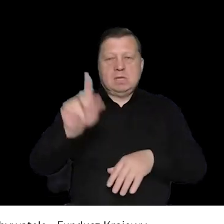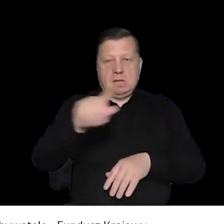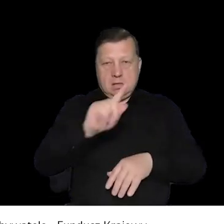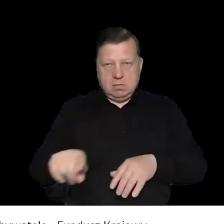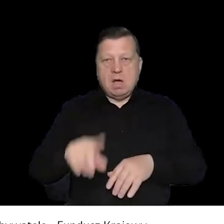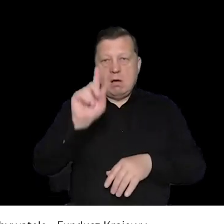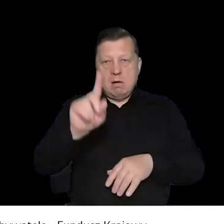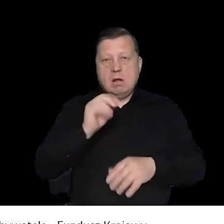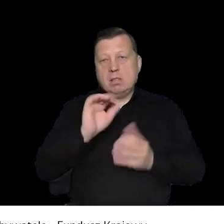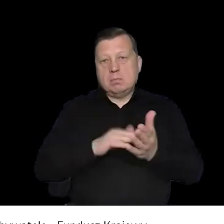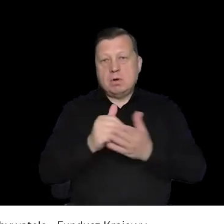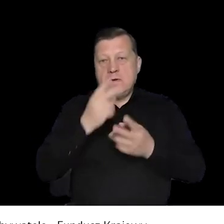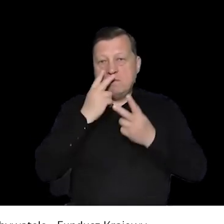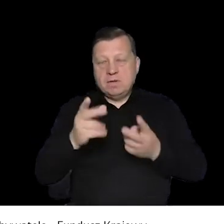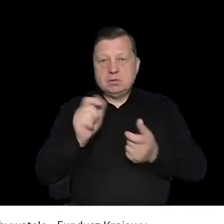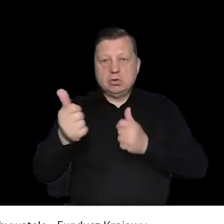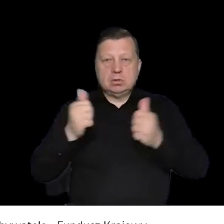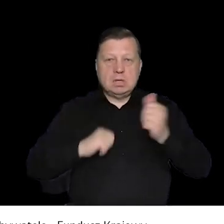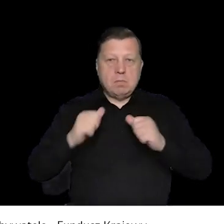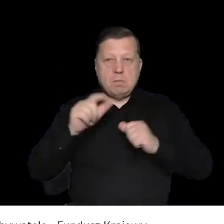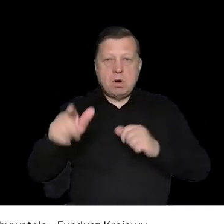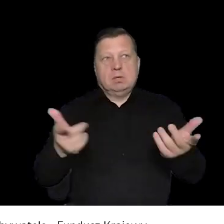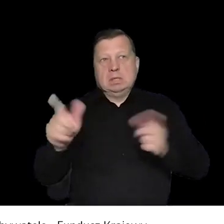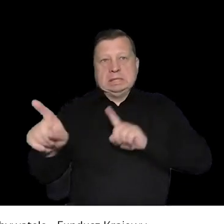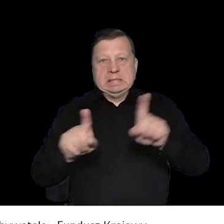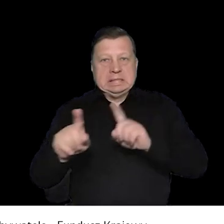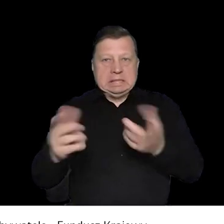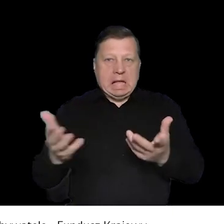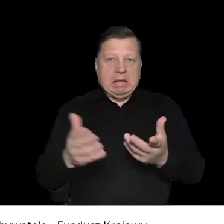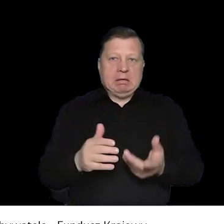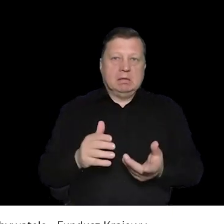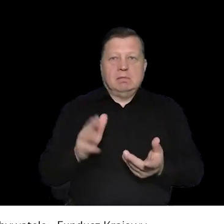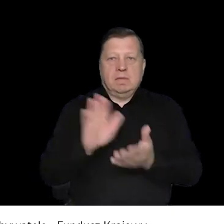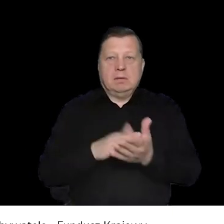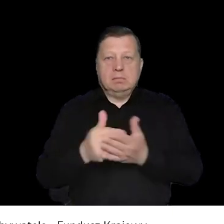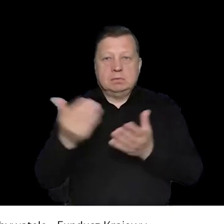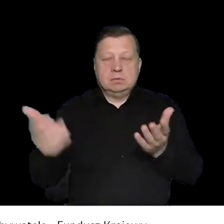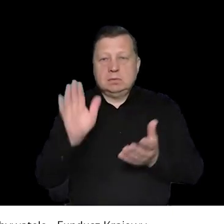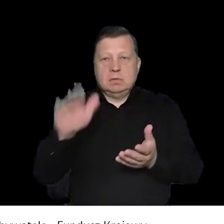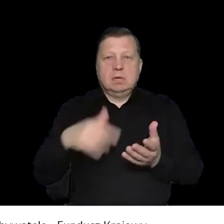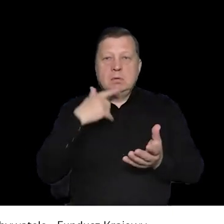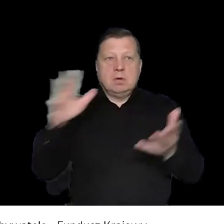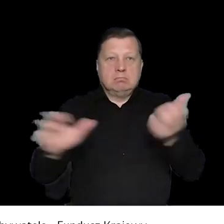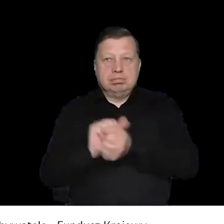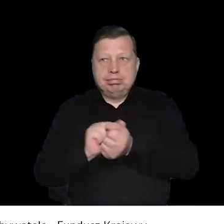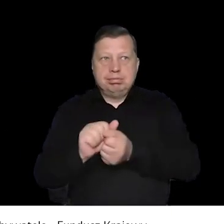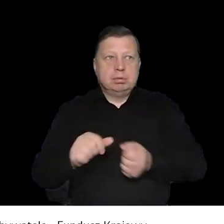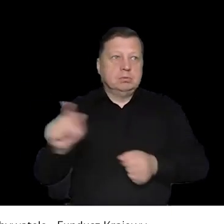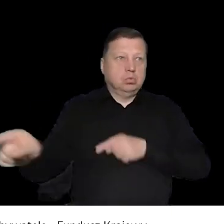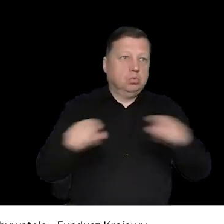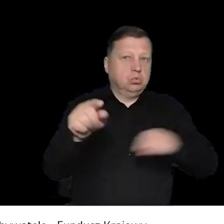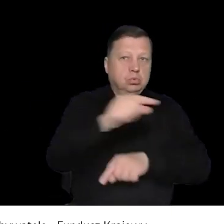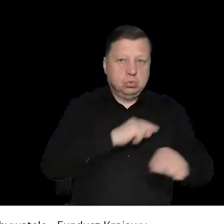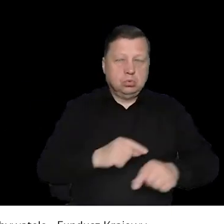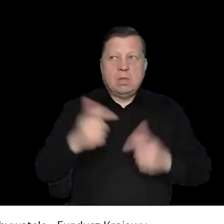przez przedstawiciela gminy. Przedstawiciel gminy rozwiązuje zgromadzenie właśnie tylko w przypadku, kiedy widzi jakieś niepokojące oznaki,